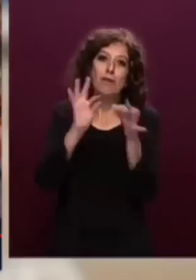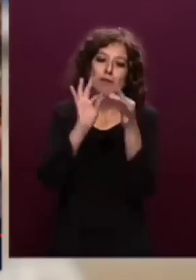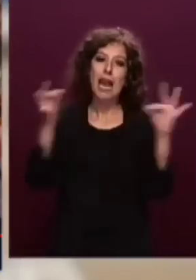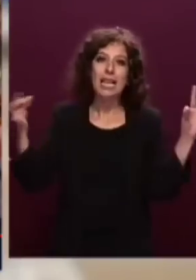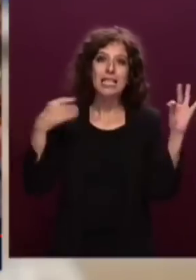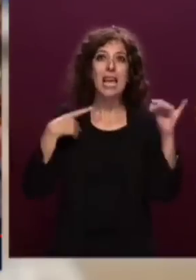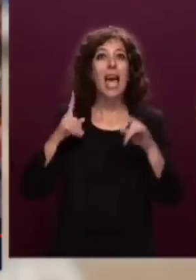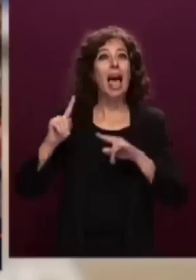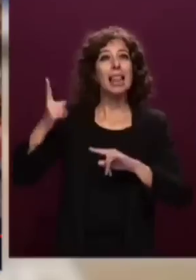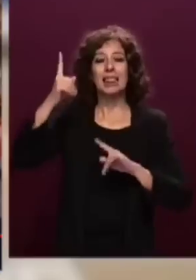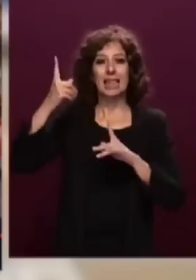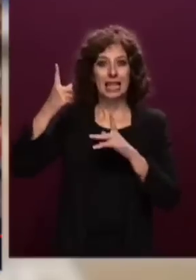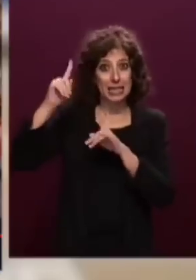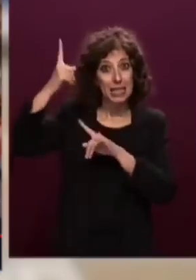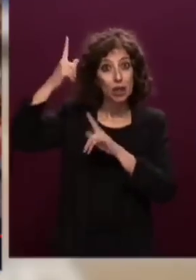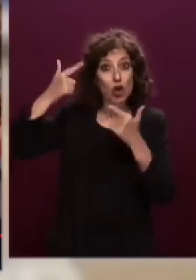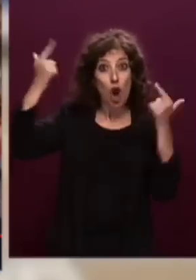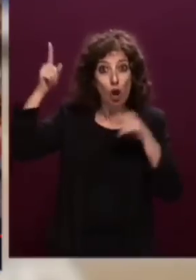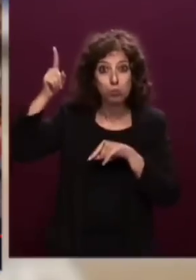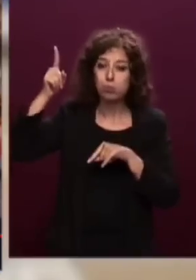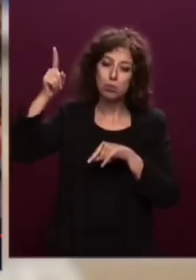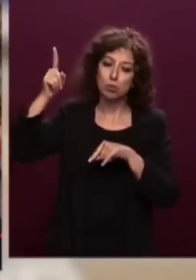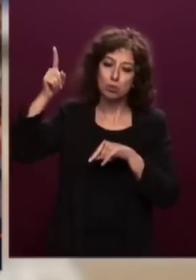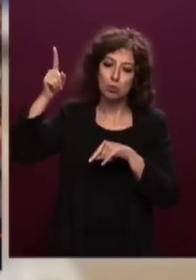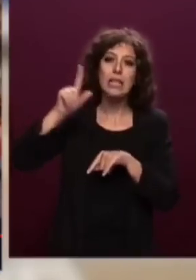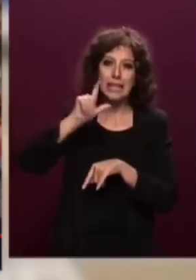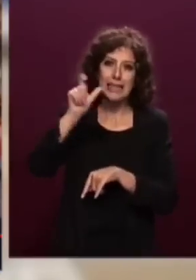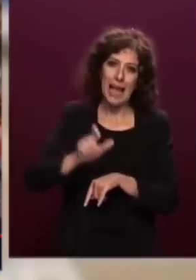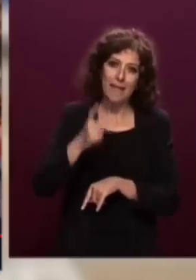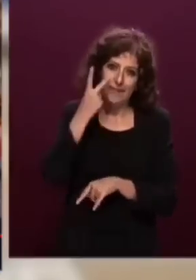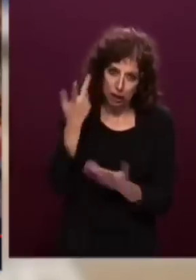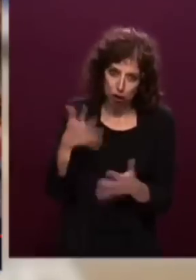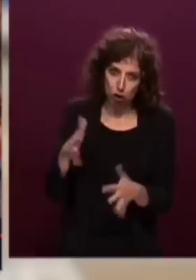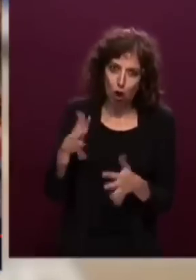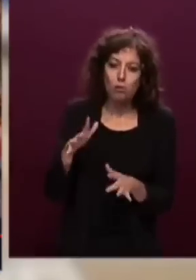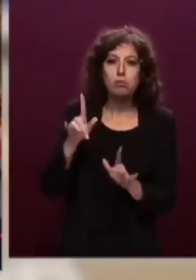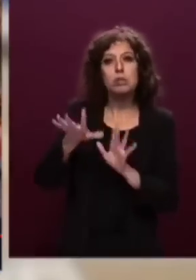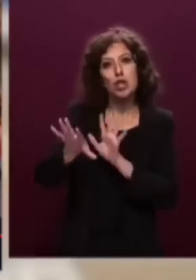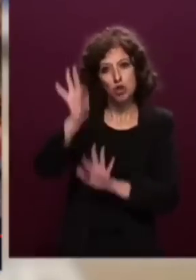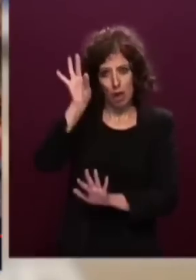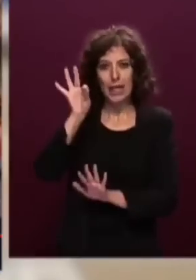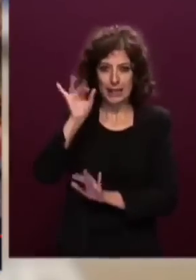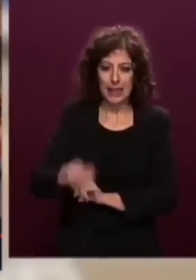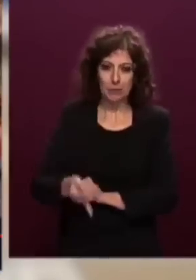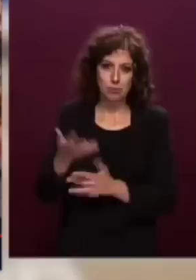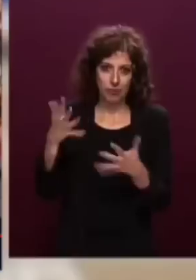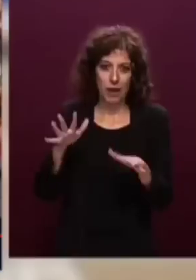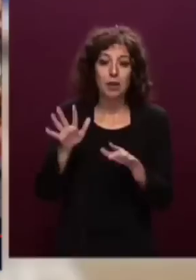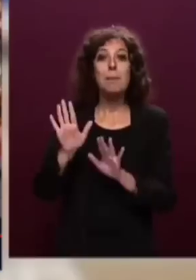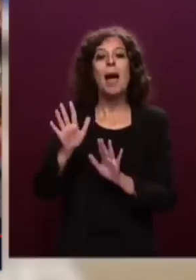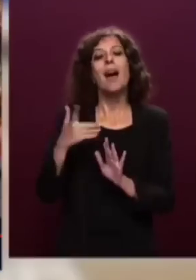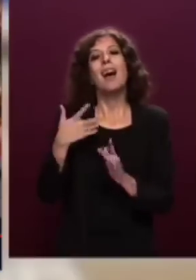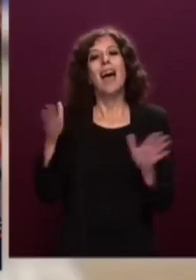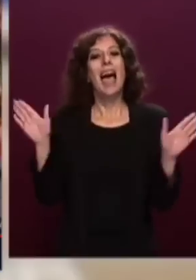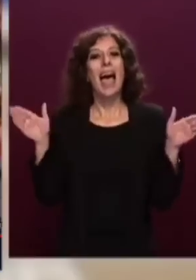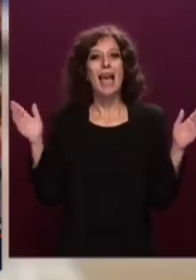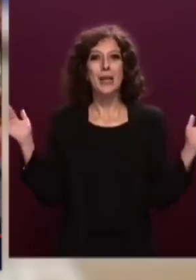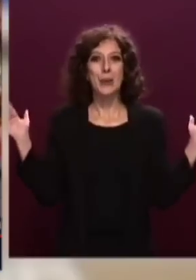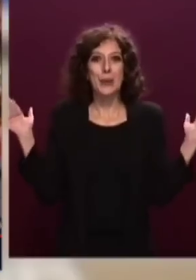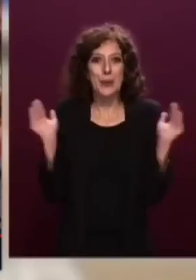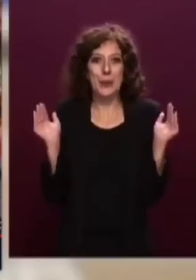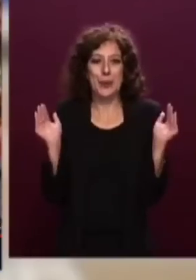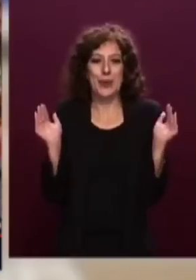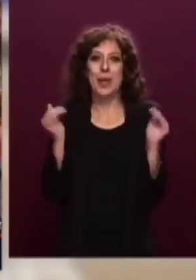gli italiani le hanno viste e le hanno scelte, ma solo ali troppo corte.